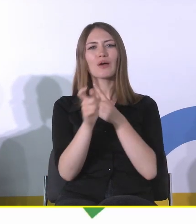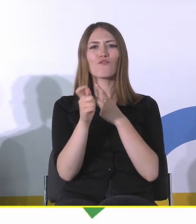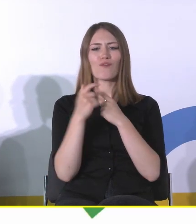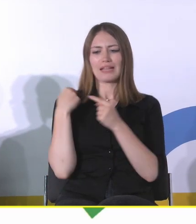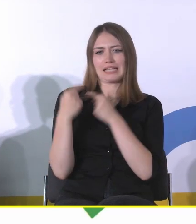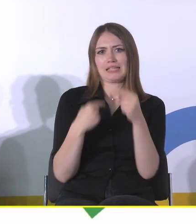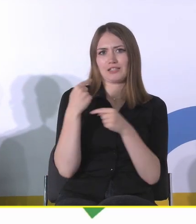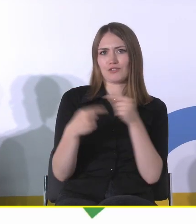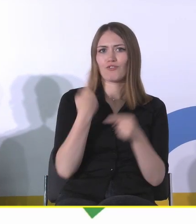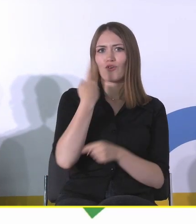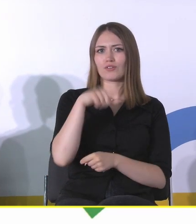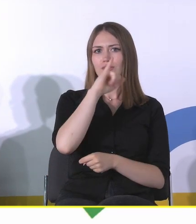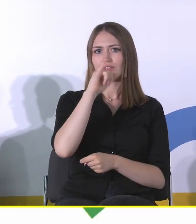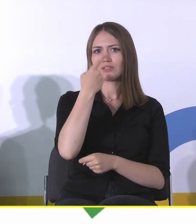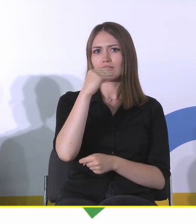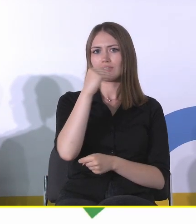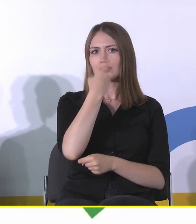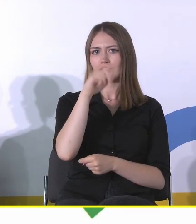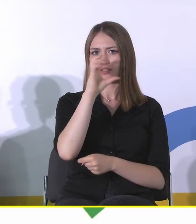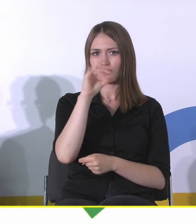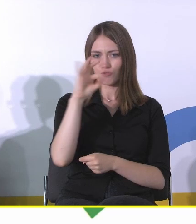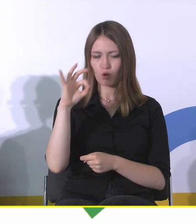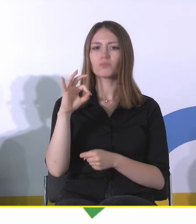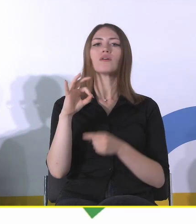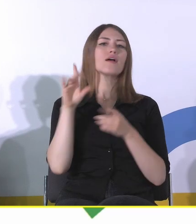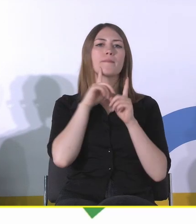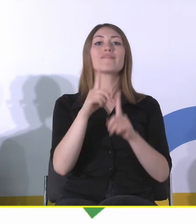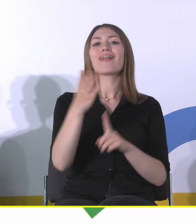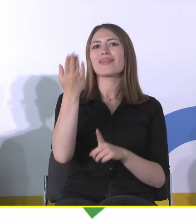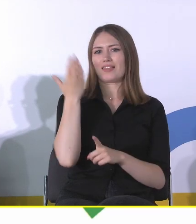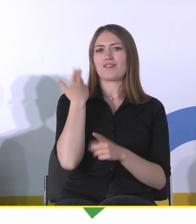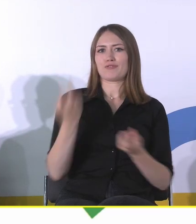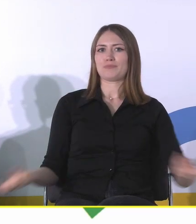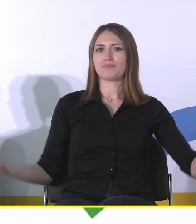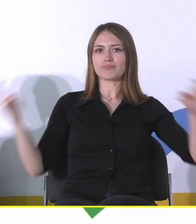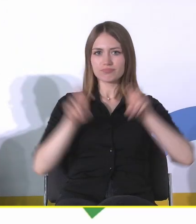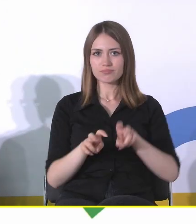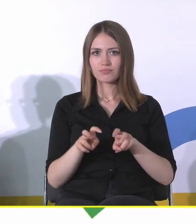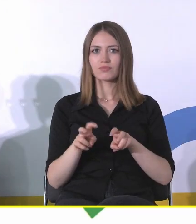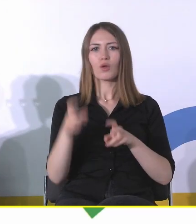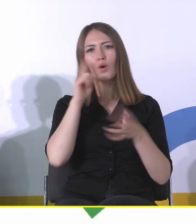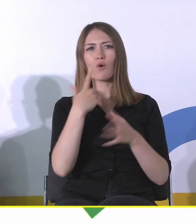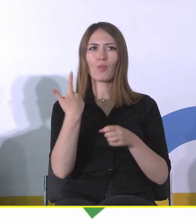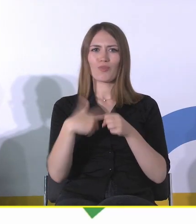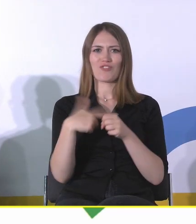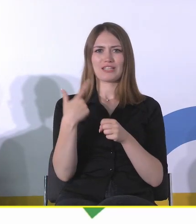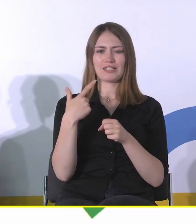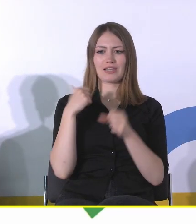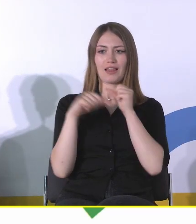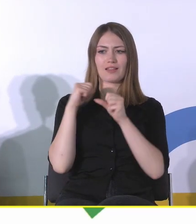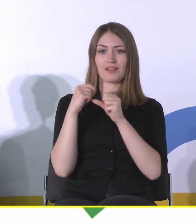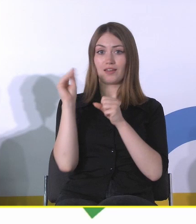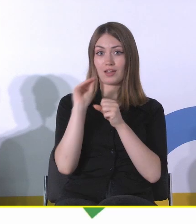to jest termin, który u nas się spopularyzował, właściwie stosunkowo niedawno. Myślę 20 lat temu jeszcze nie za bardzo jakby